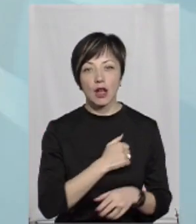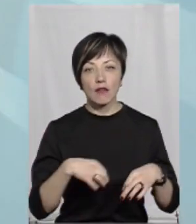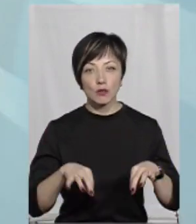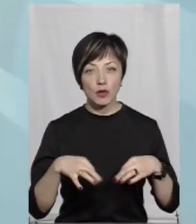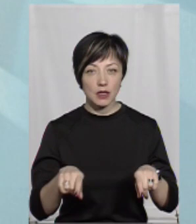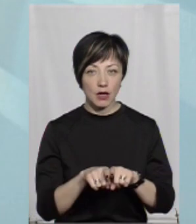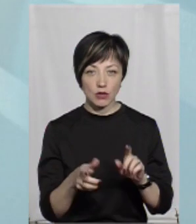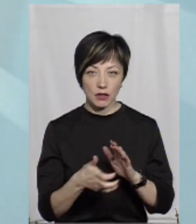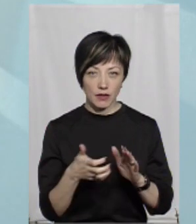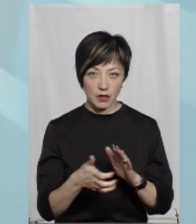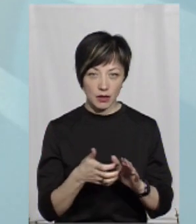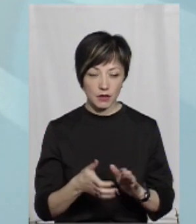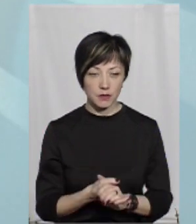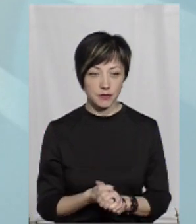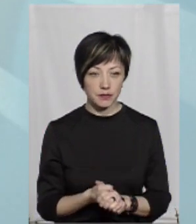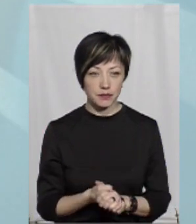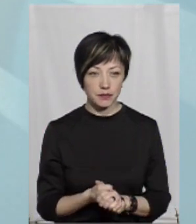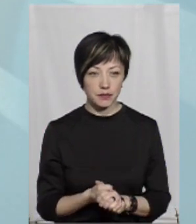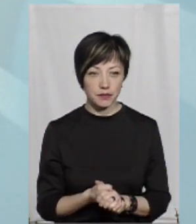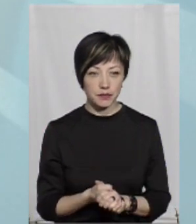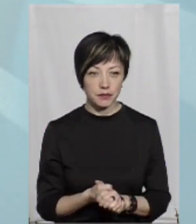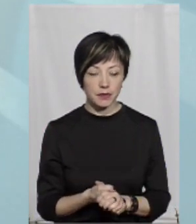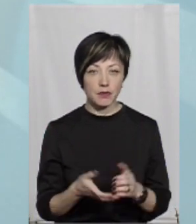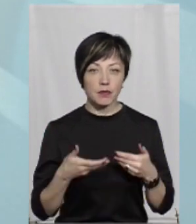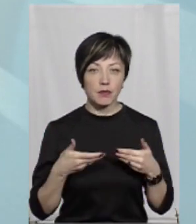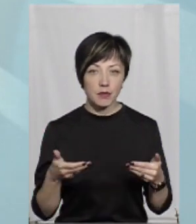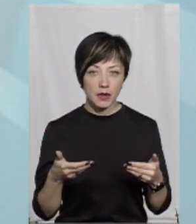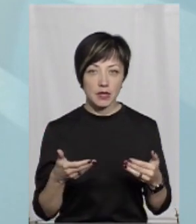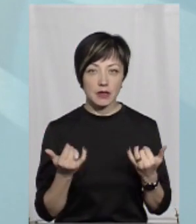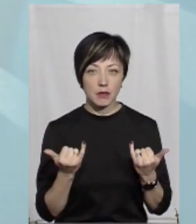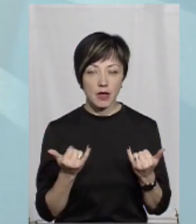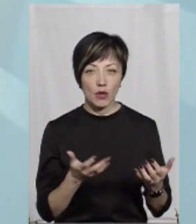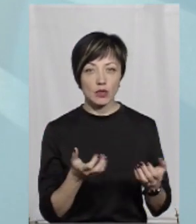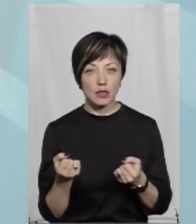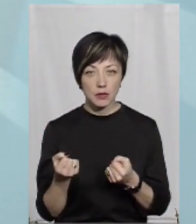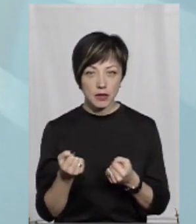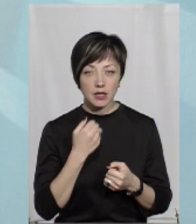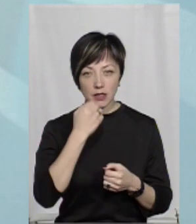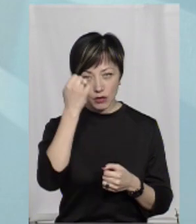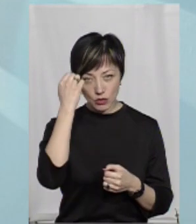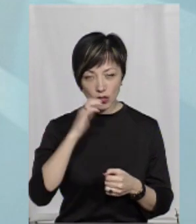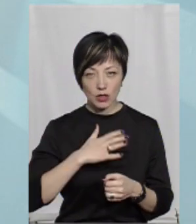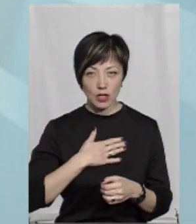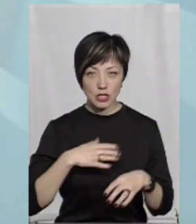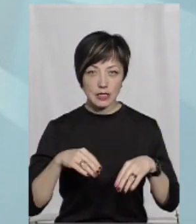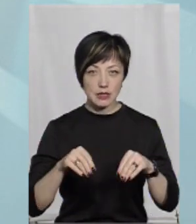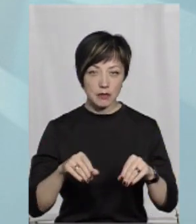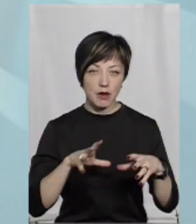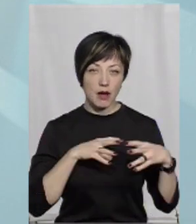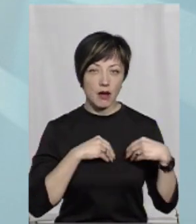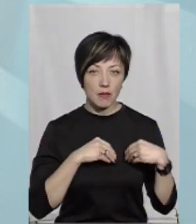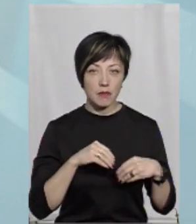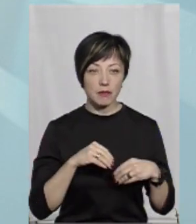автомобілів також не вистачає. На жаль, не вистачає. Ми тепер отримали, дякуючи нашим землякам,